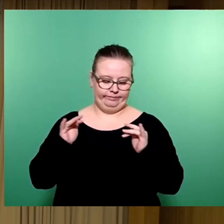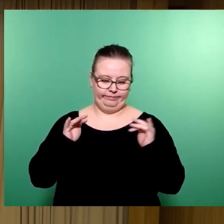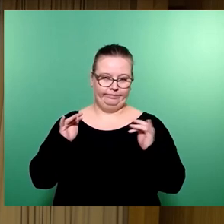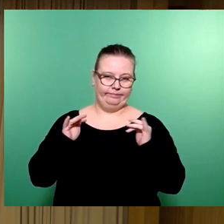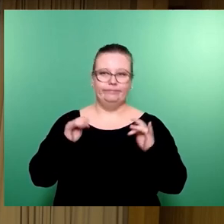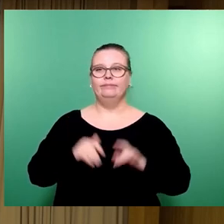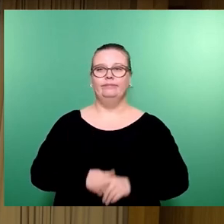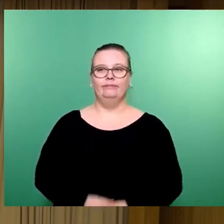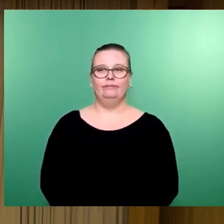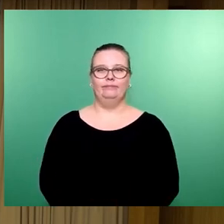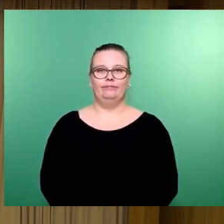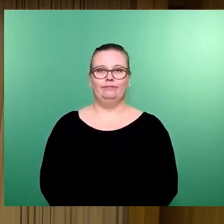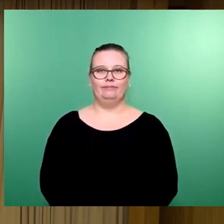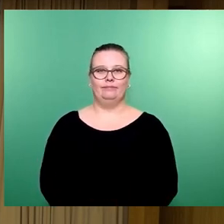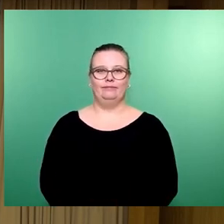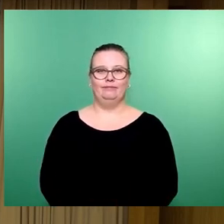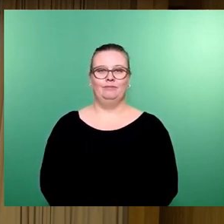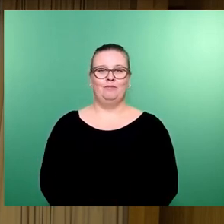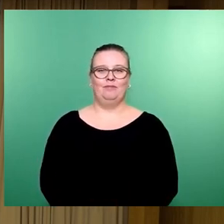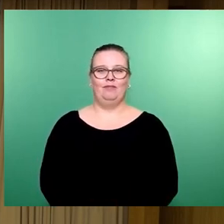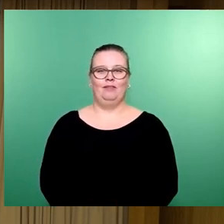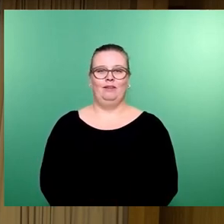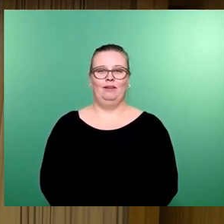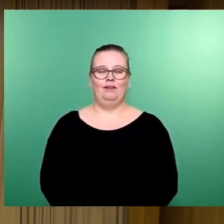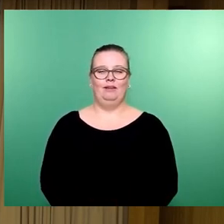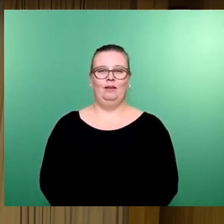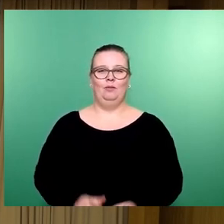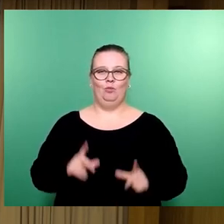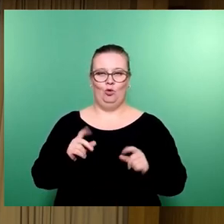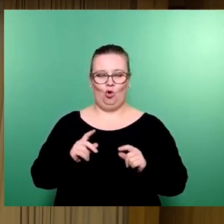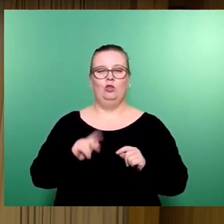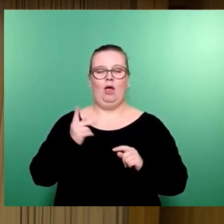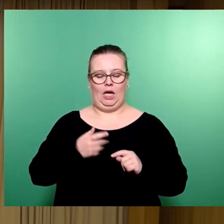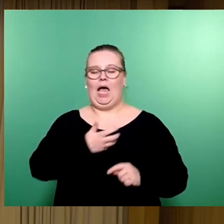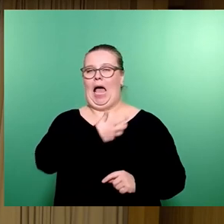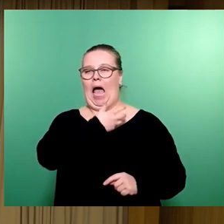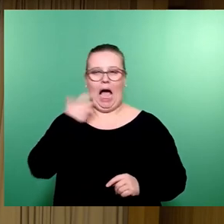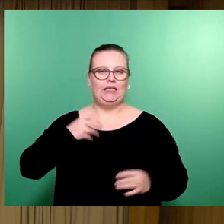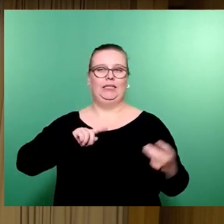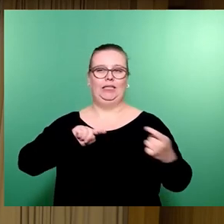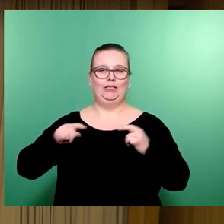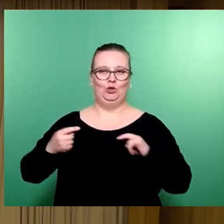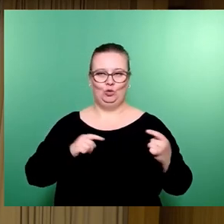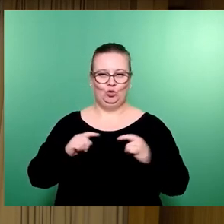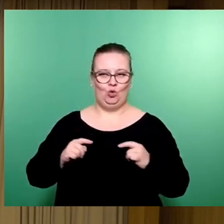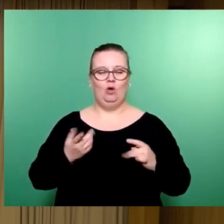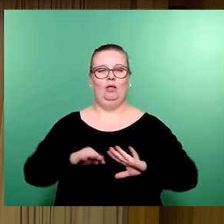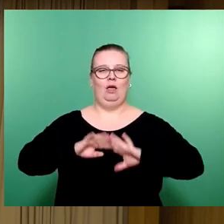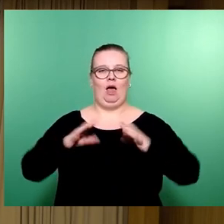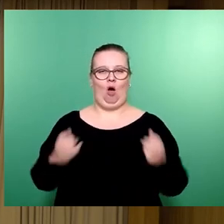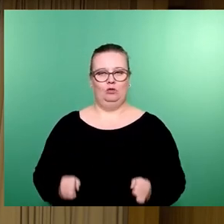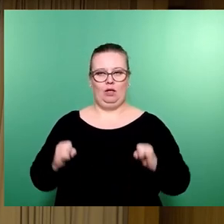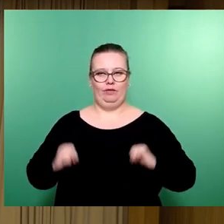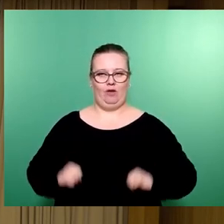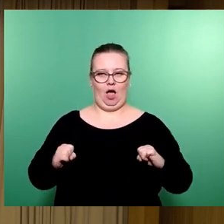Damit haben wir nach intensiver Diskussion einen verabschiedeten Haushalt, den wir